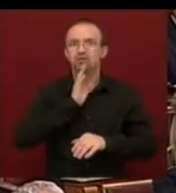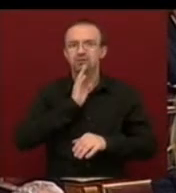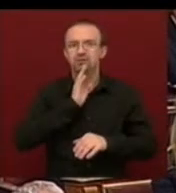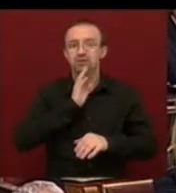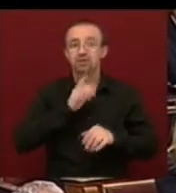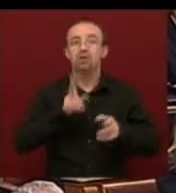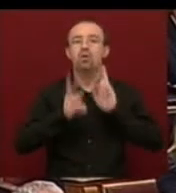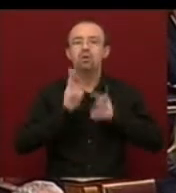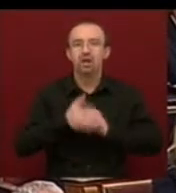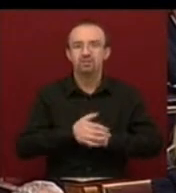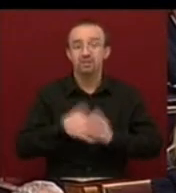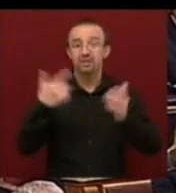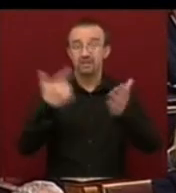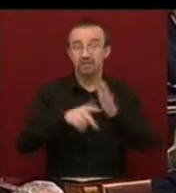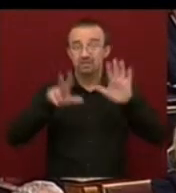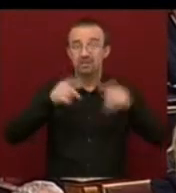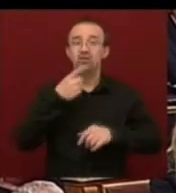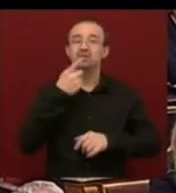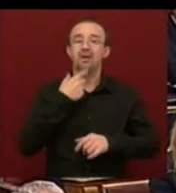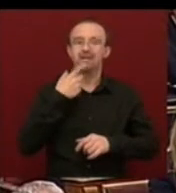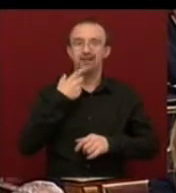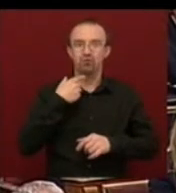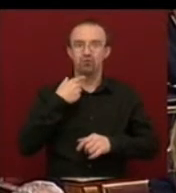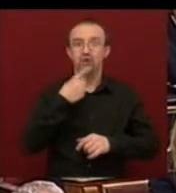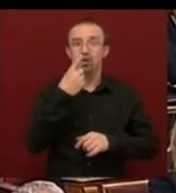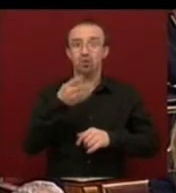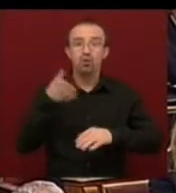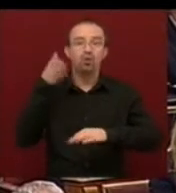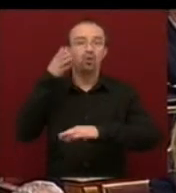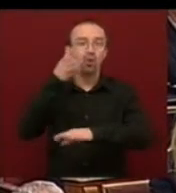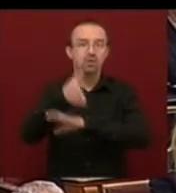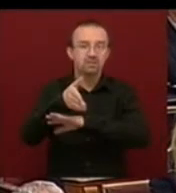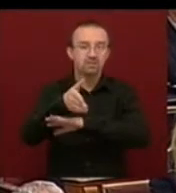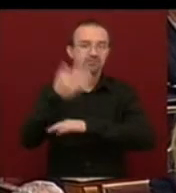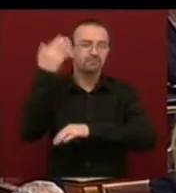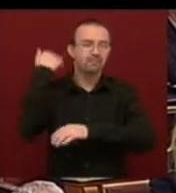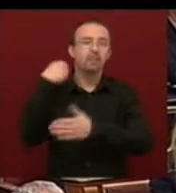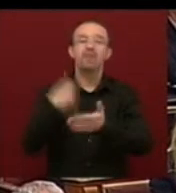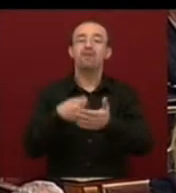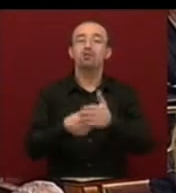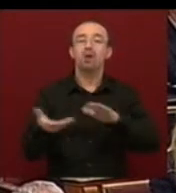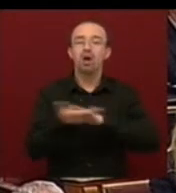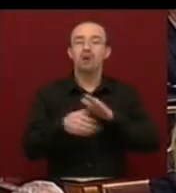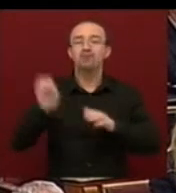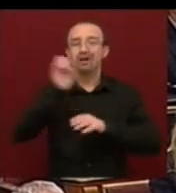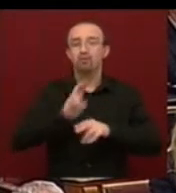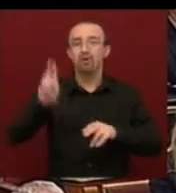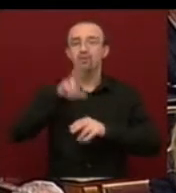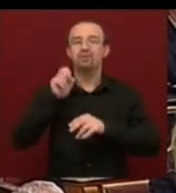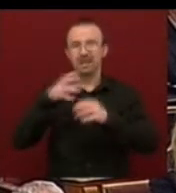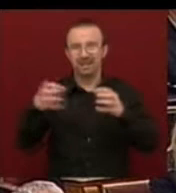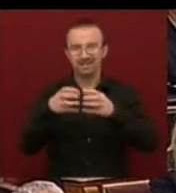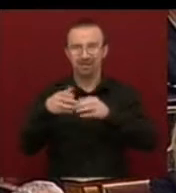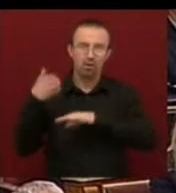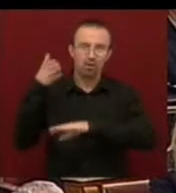úgy, hogy 2008 márciusában önökhöz látogatott az akkori valótaalap és unió akkori delegációja.